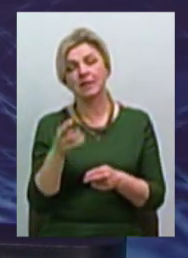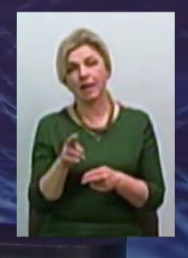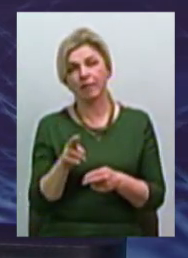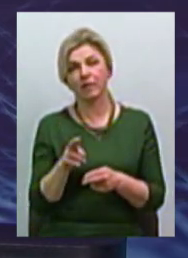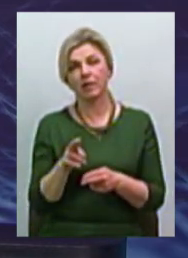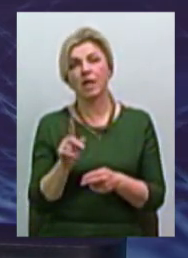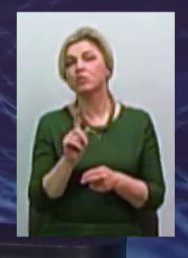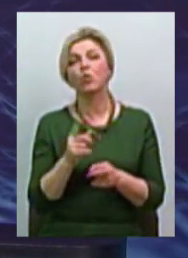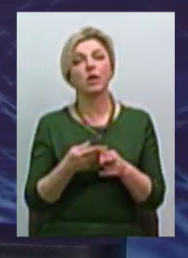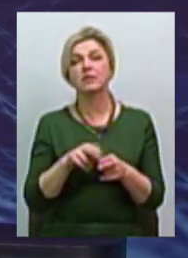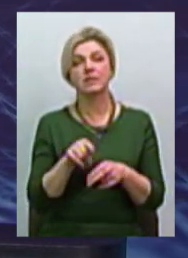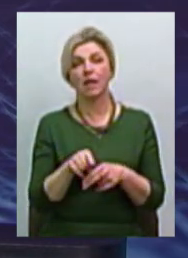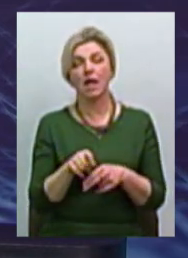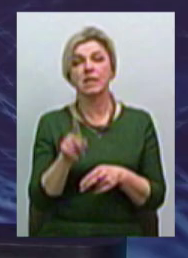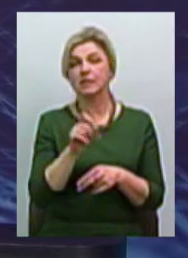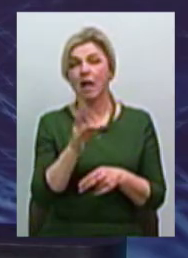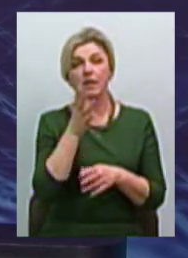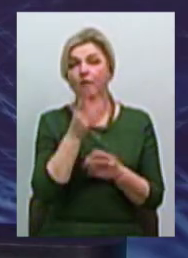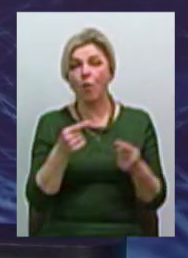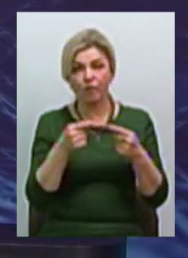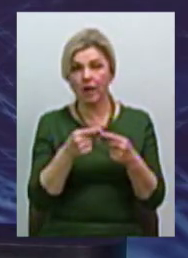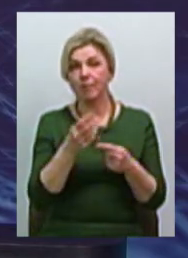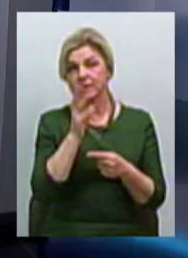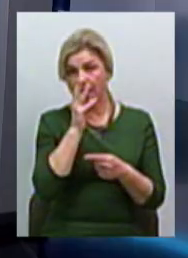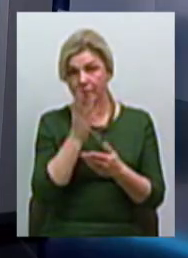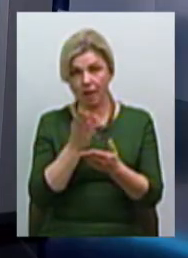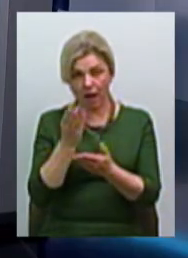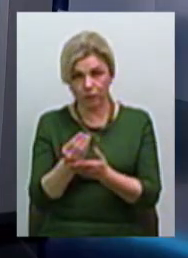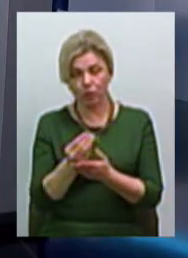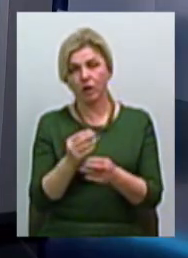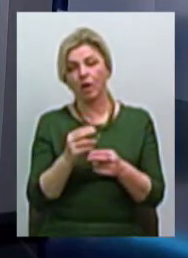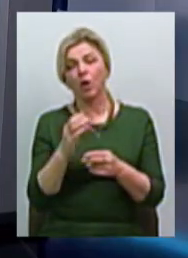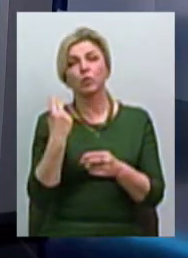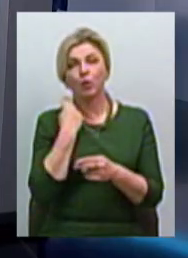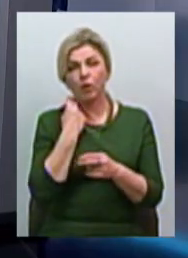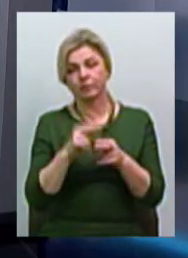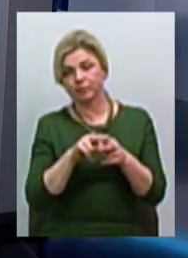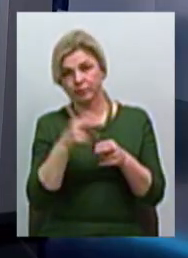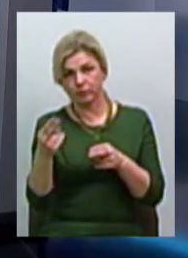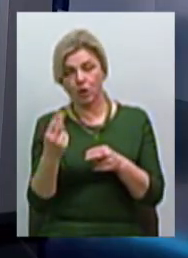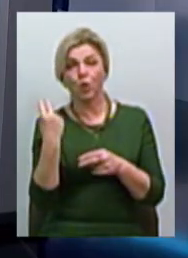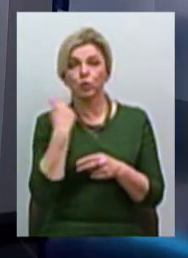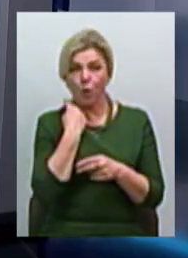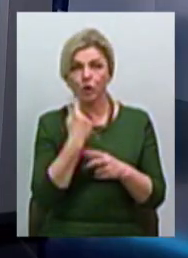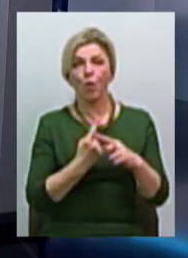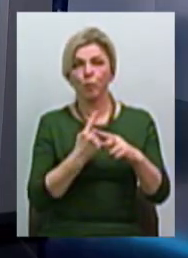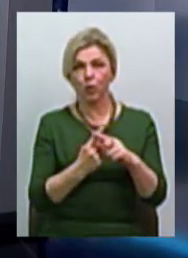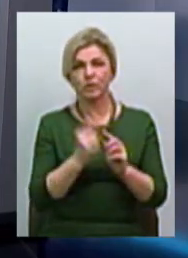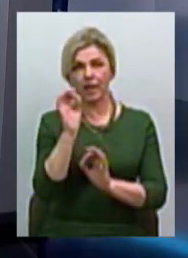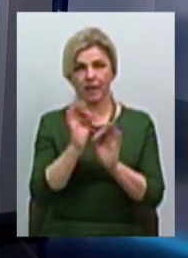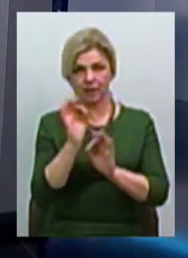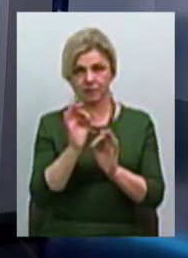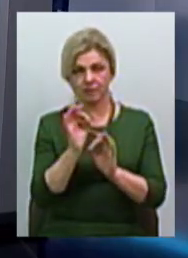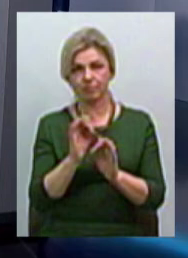Компенсація – це що? Компенсація за несвоєчасну виплату заробітної оплати. Вона розраховується? Сума заборгованості береться і множиться на індекс інфляції.